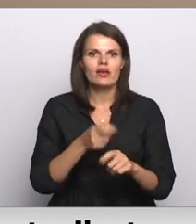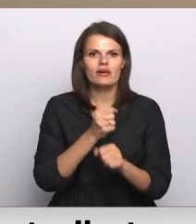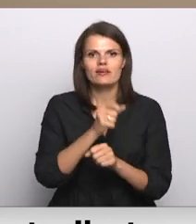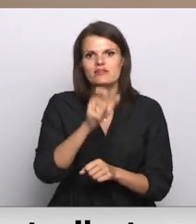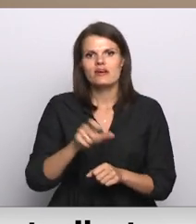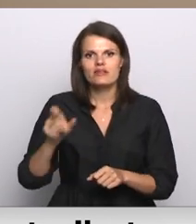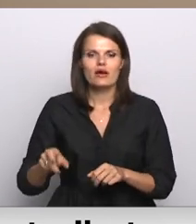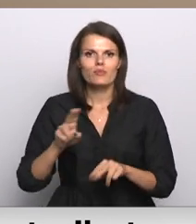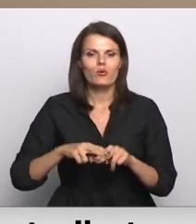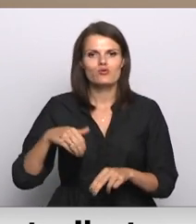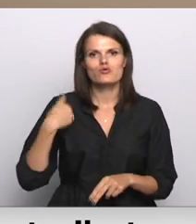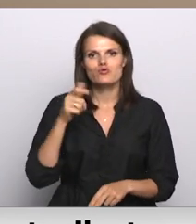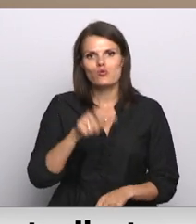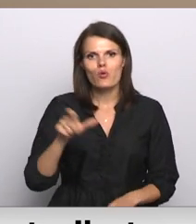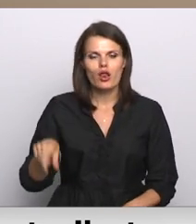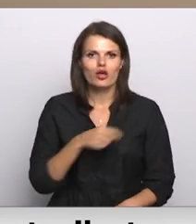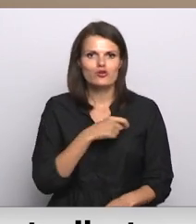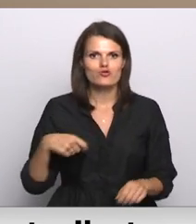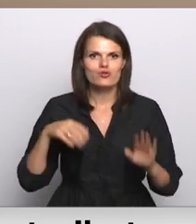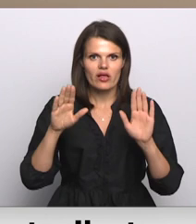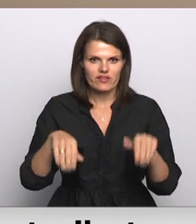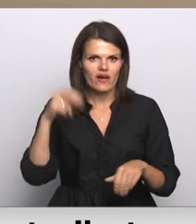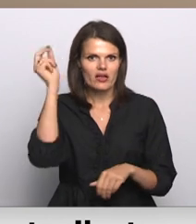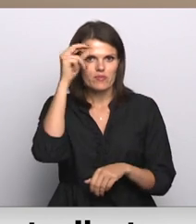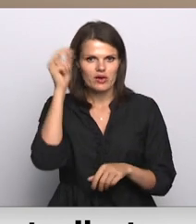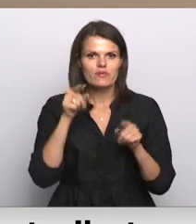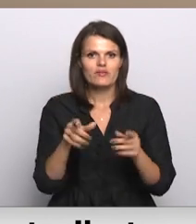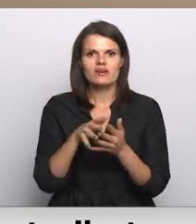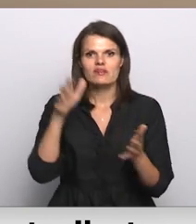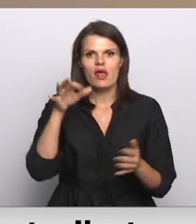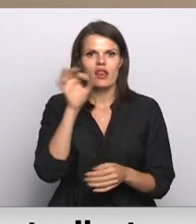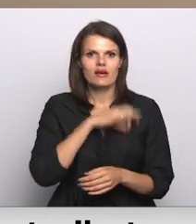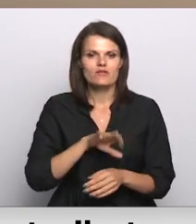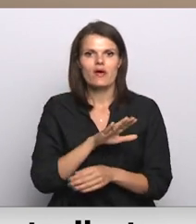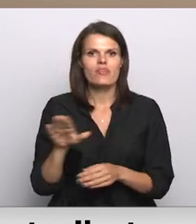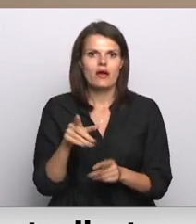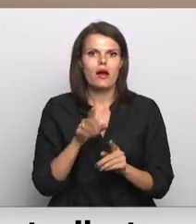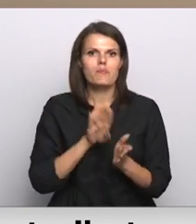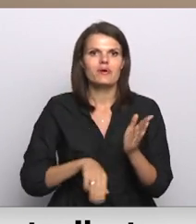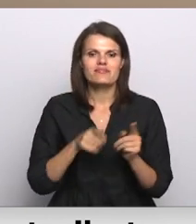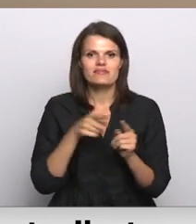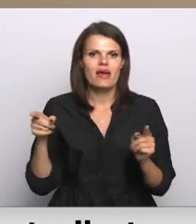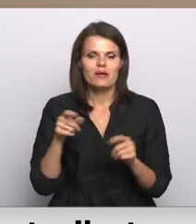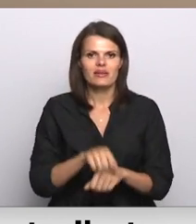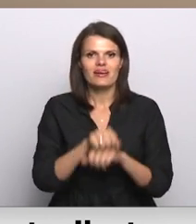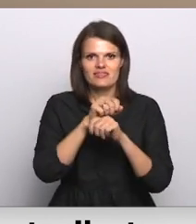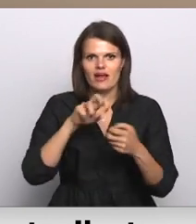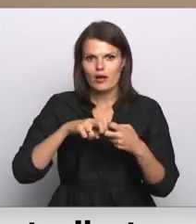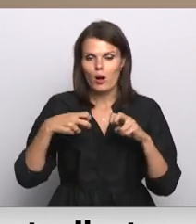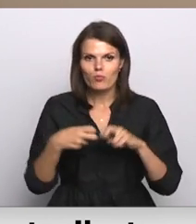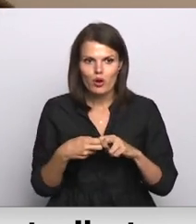un skolēni studenti var mācīties. Tas katrā ziņā ir lielāks ieguvums nekā beztermiņa streikā no šīs problēmas.